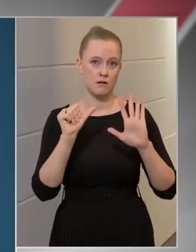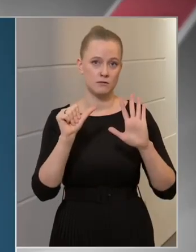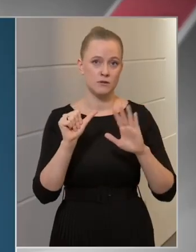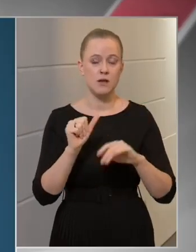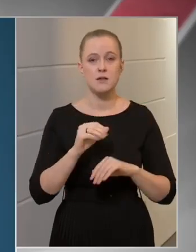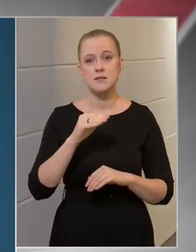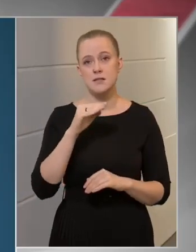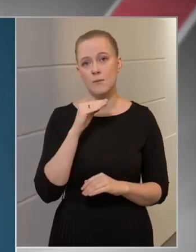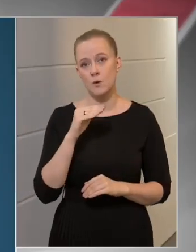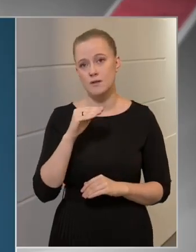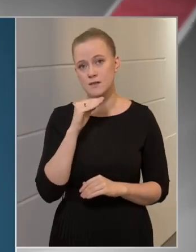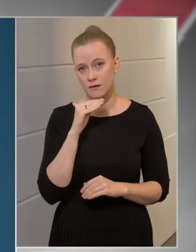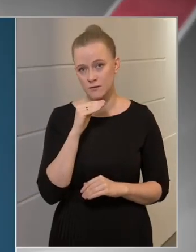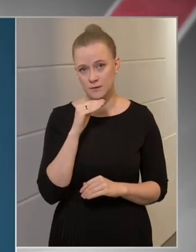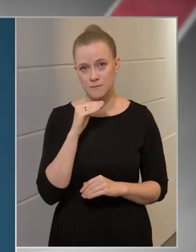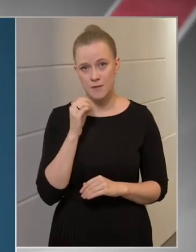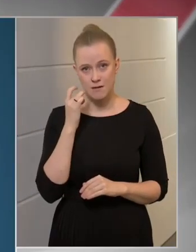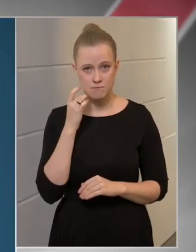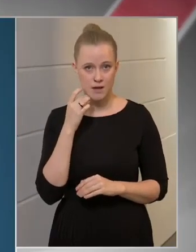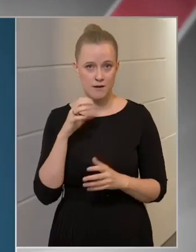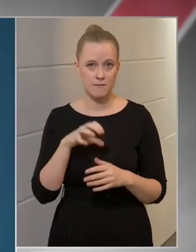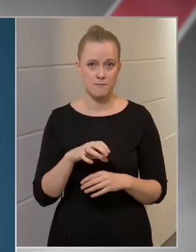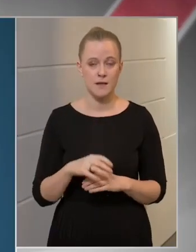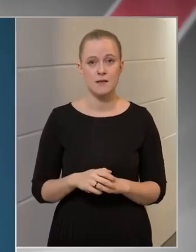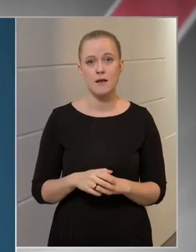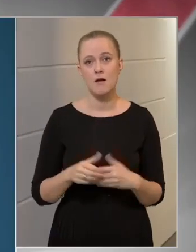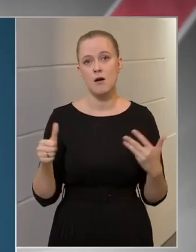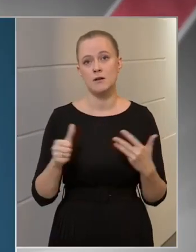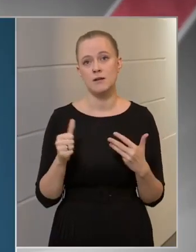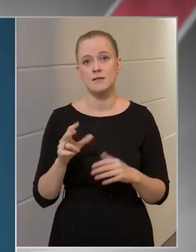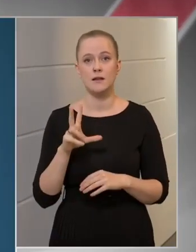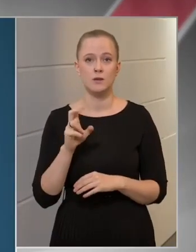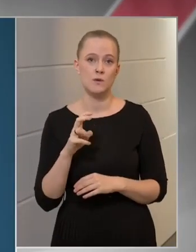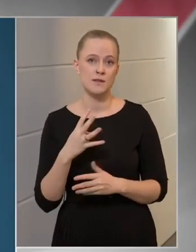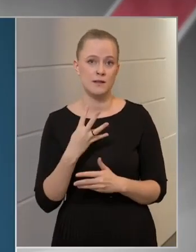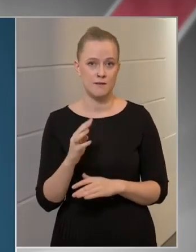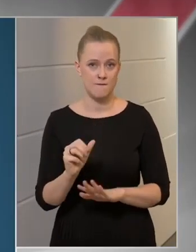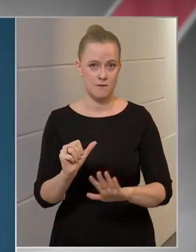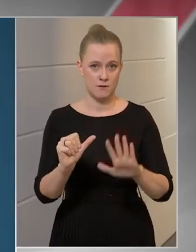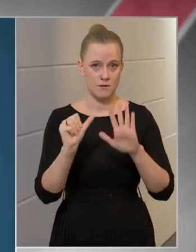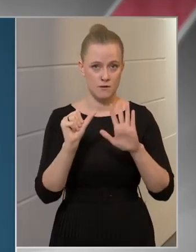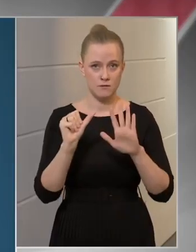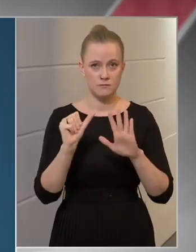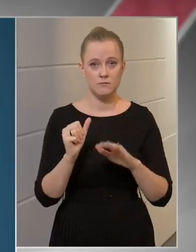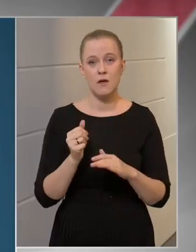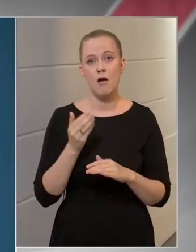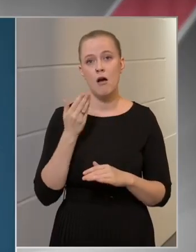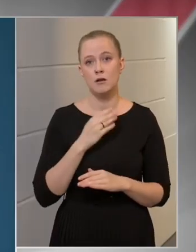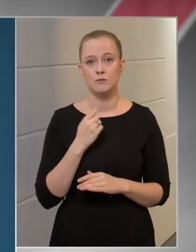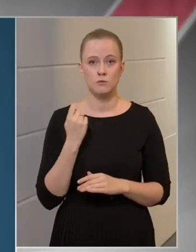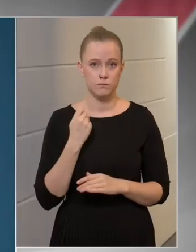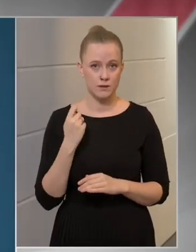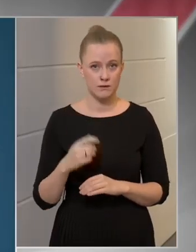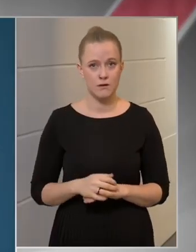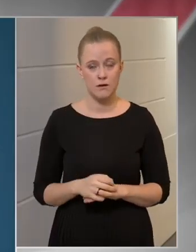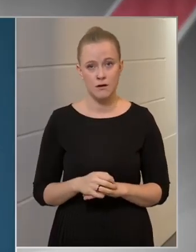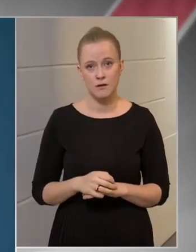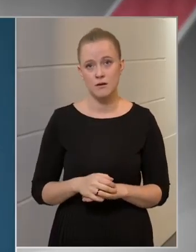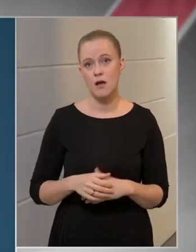Szabolcs-Szatmár megye 6846, Hajdu-Bihar megye